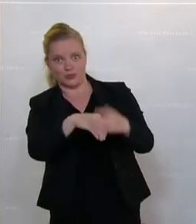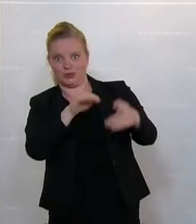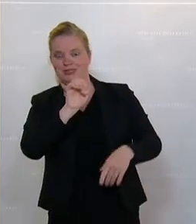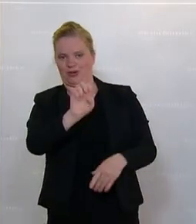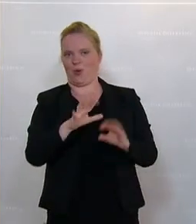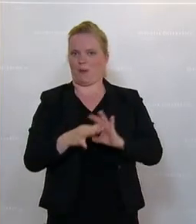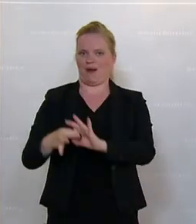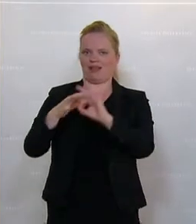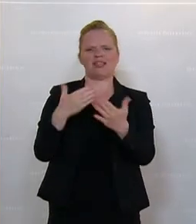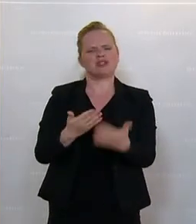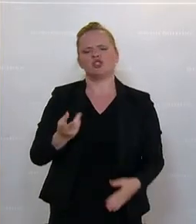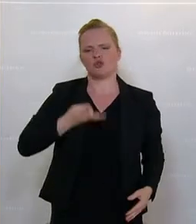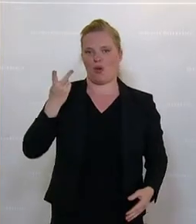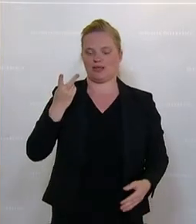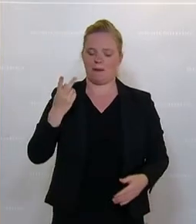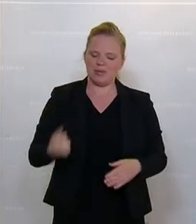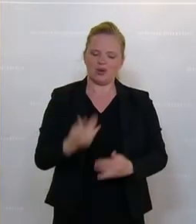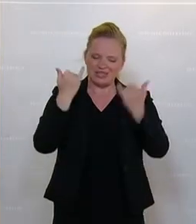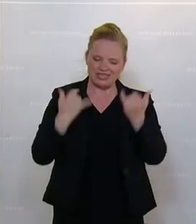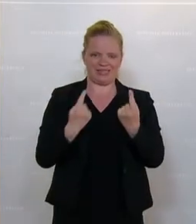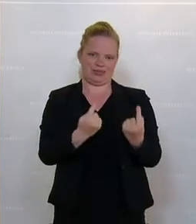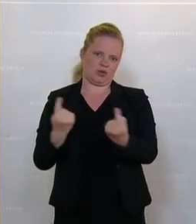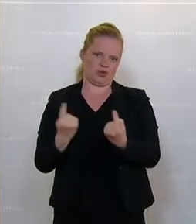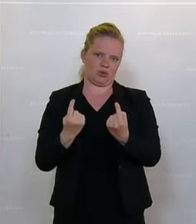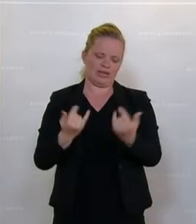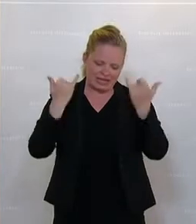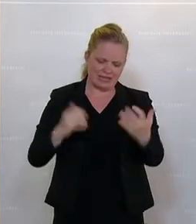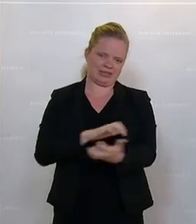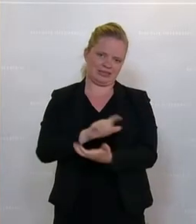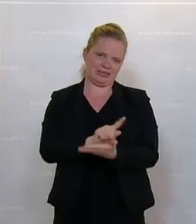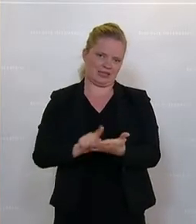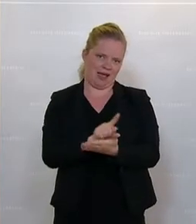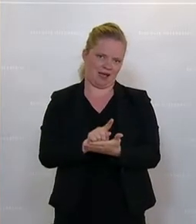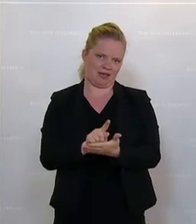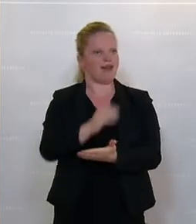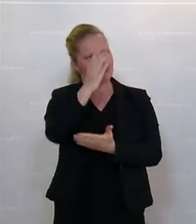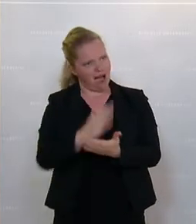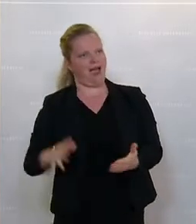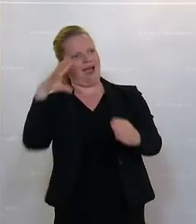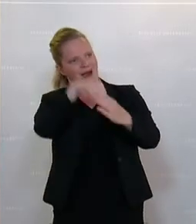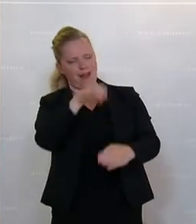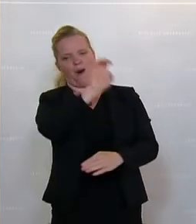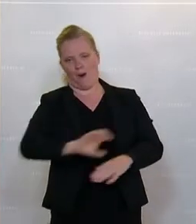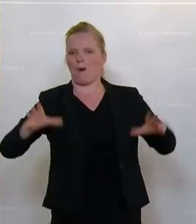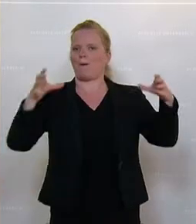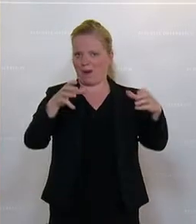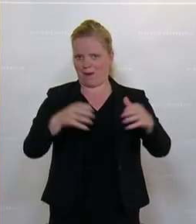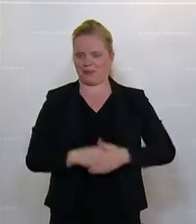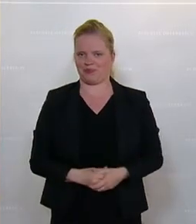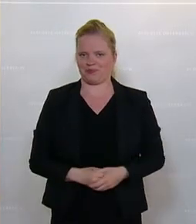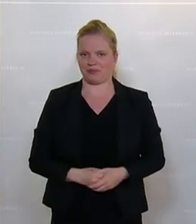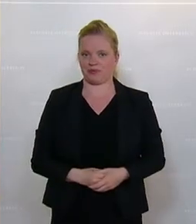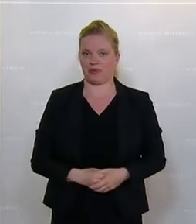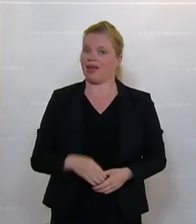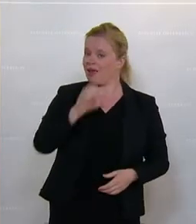sehr stolz darauf, gerade in dieser Situation, in dieser Krisenzeit, in der wir uns befinden, ein Teil davon sein zu dürfen. Wir haben